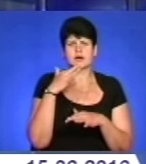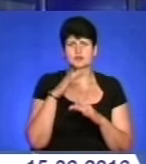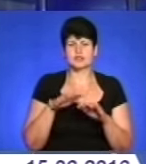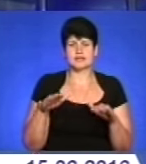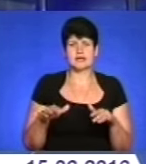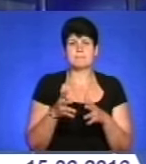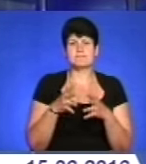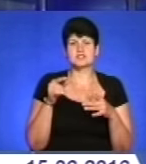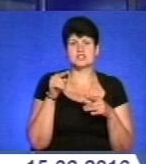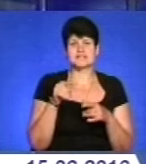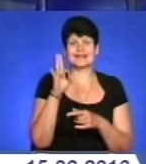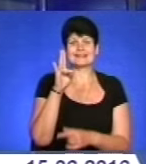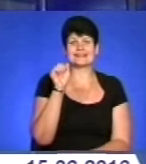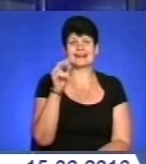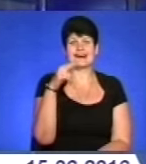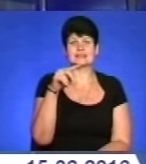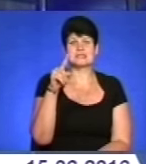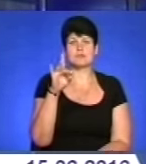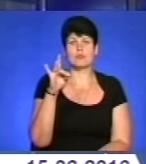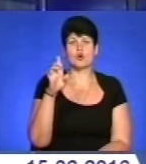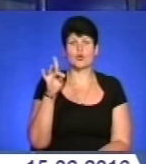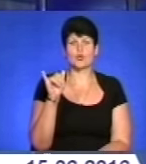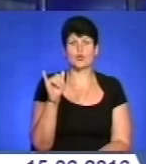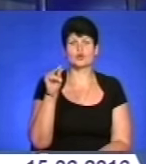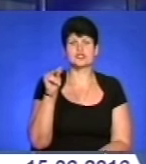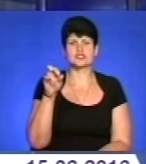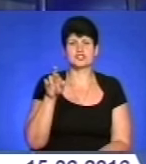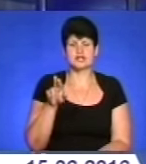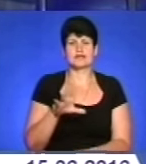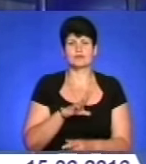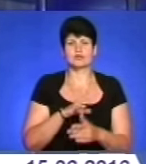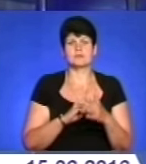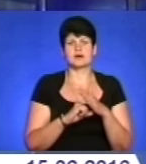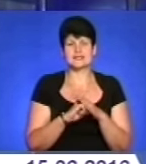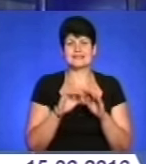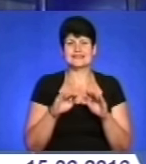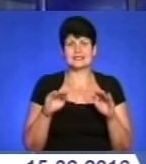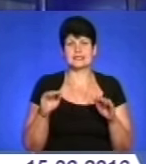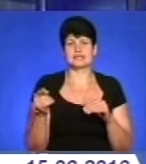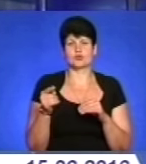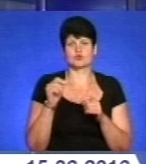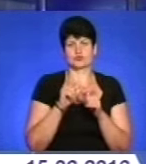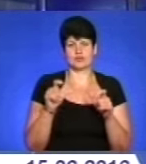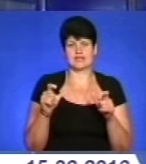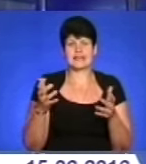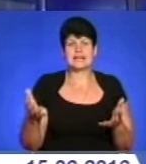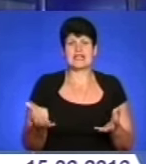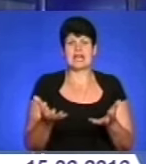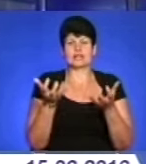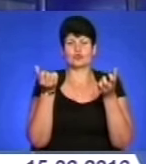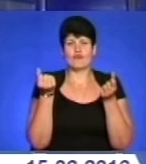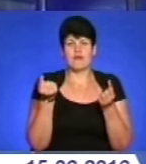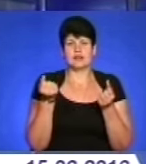відпочиваючі на базі Нацбручча. Це саме та база, де перебували учні Тернопільської 24-ї школи. Рятували потопаючих